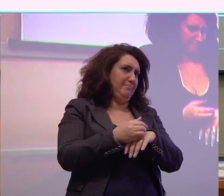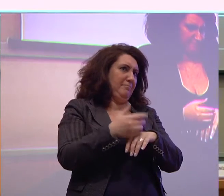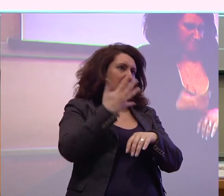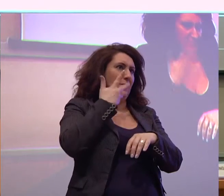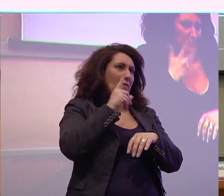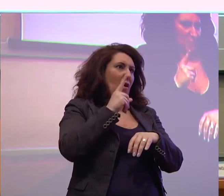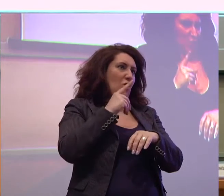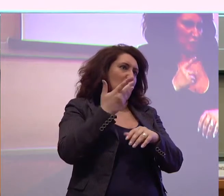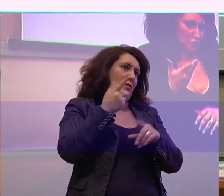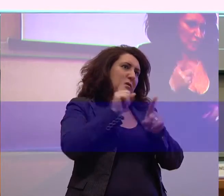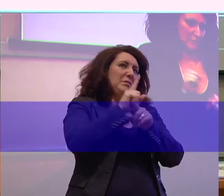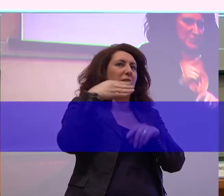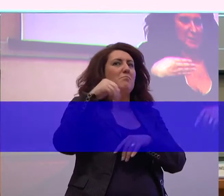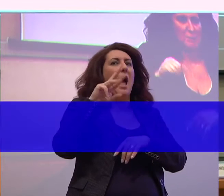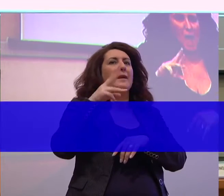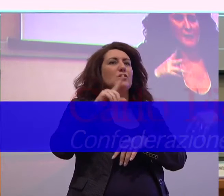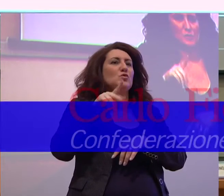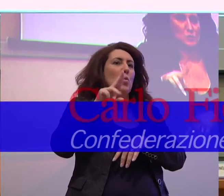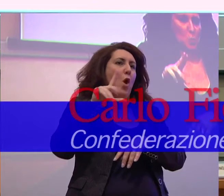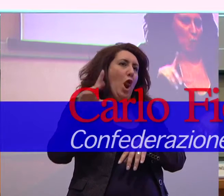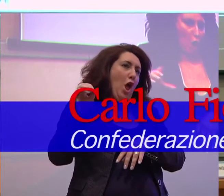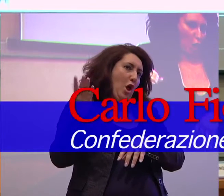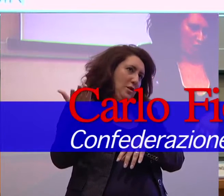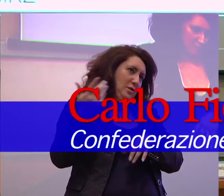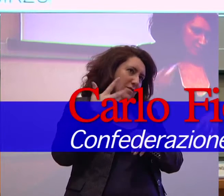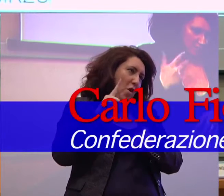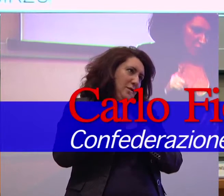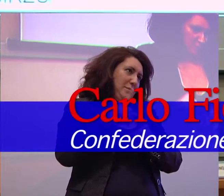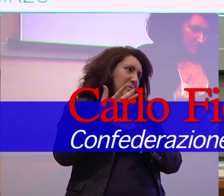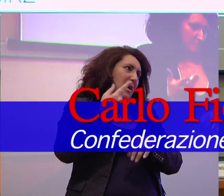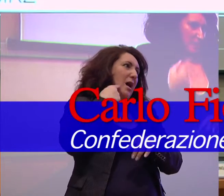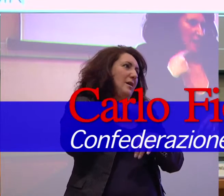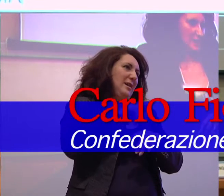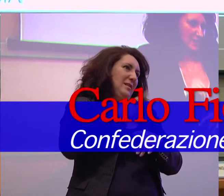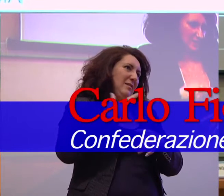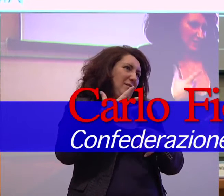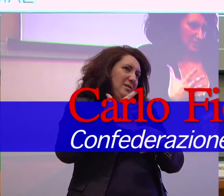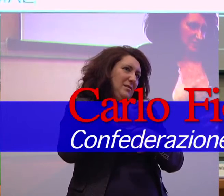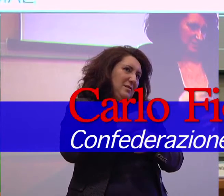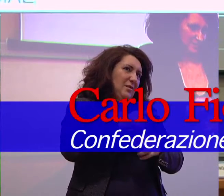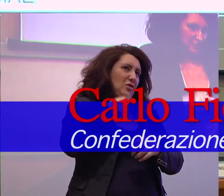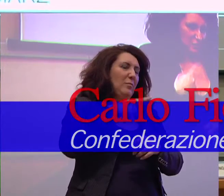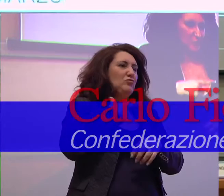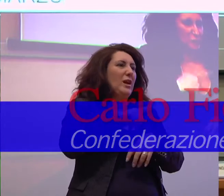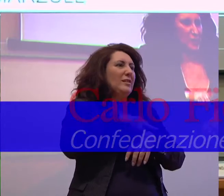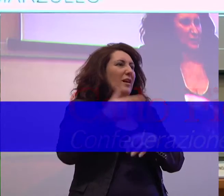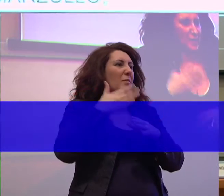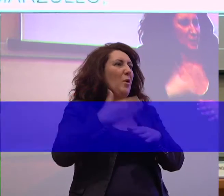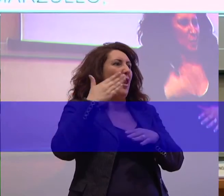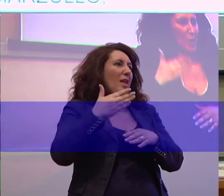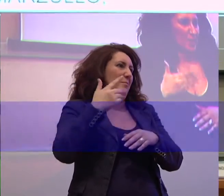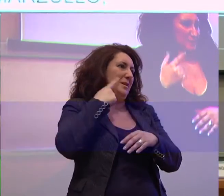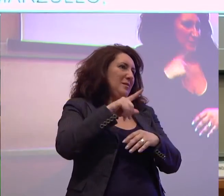voglio fare Marzullo, ci mancherebbe altro, vista l'ora però dobbiamo avviarci verso la conclusione, perché poi abbiamo un tempo limitato per poter